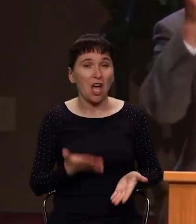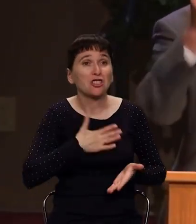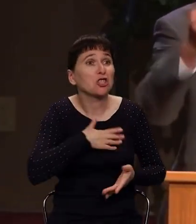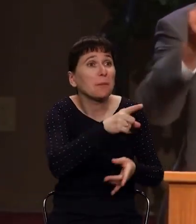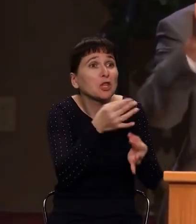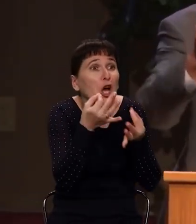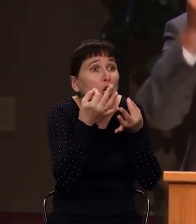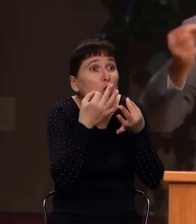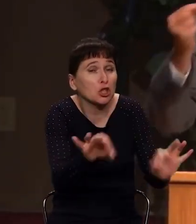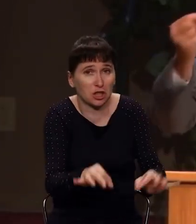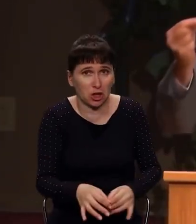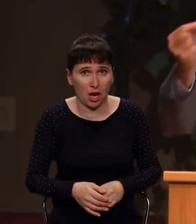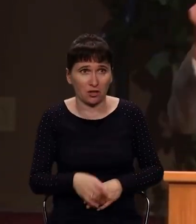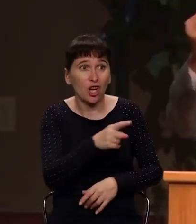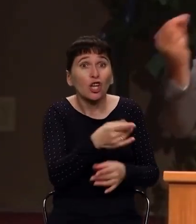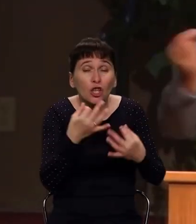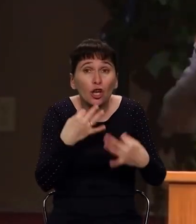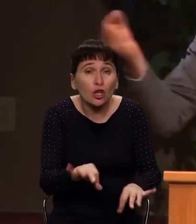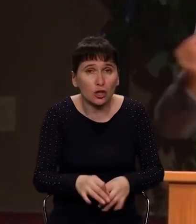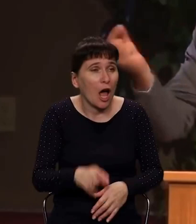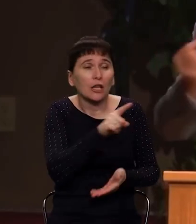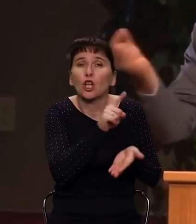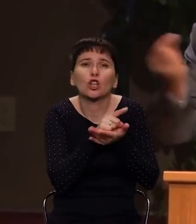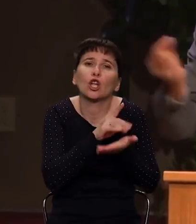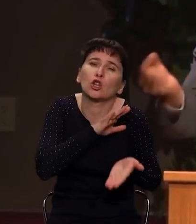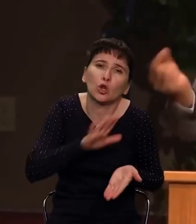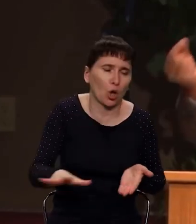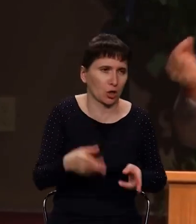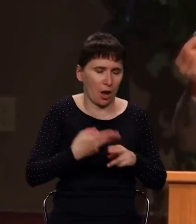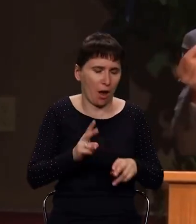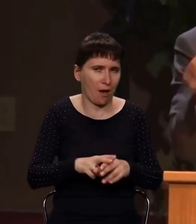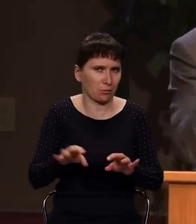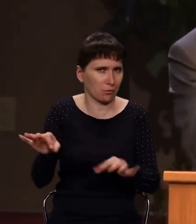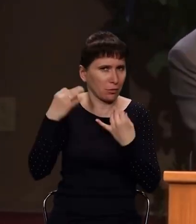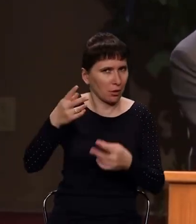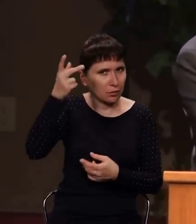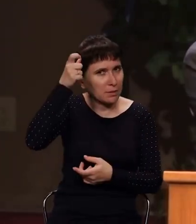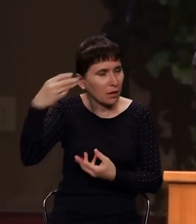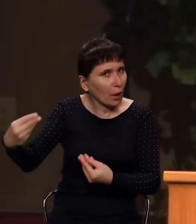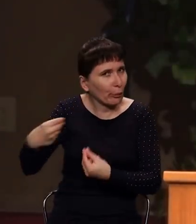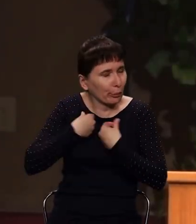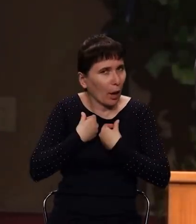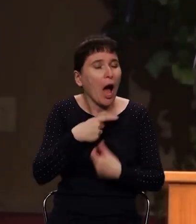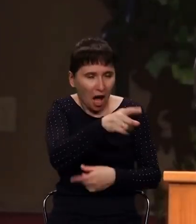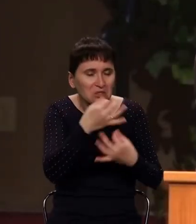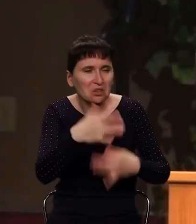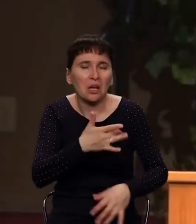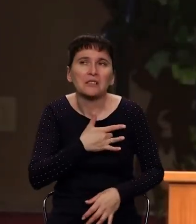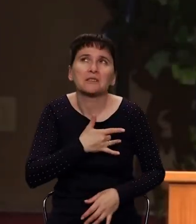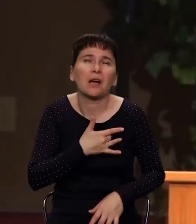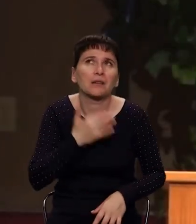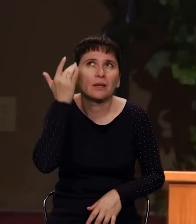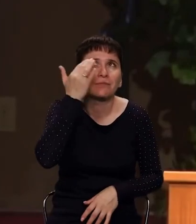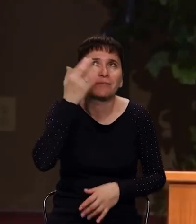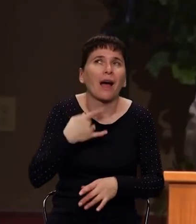разрешил то, Анания, что не должен был разрешать, зачем ты разрешил себе в своем сердце